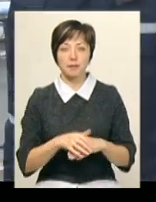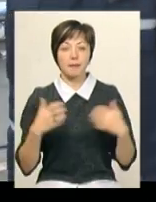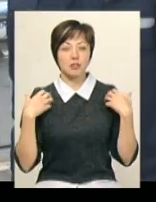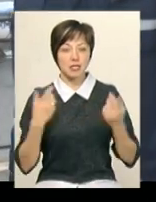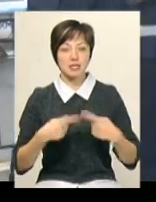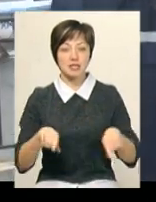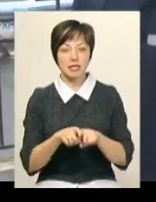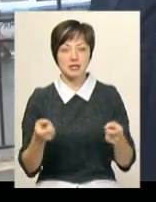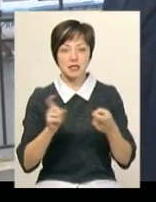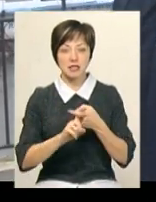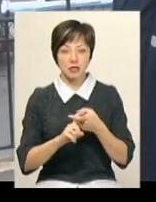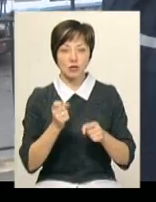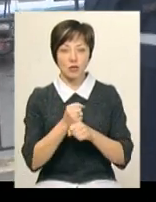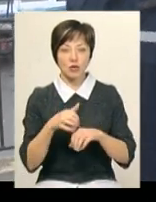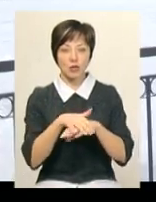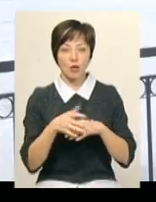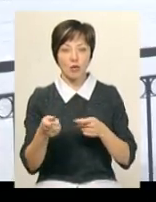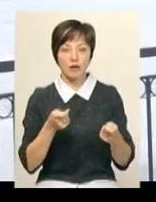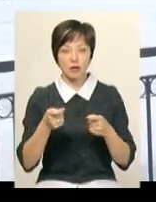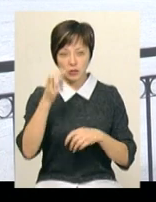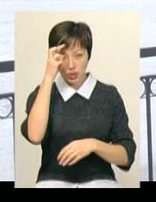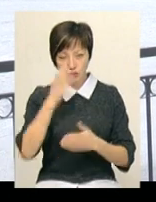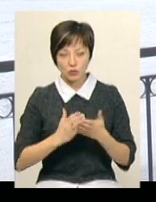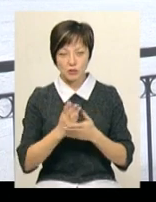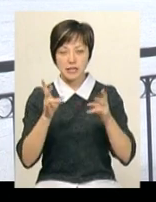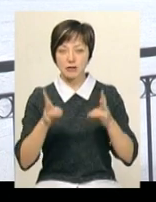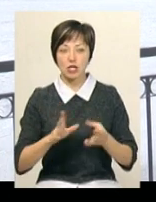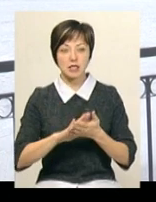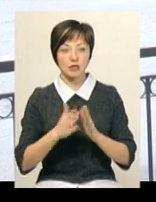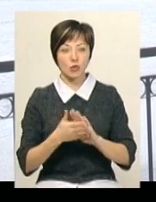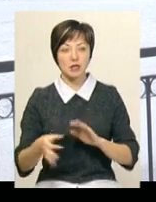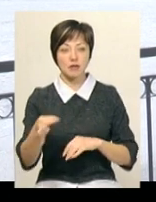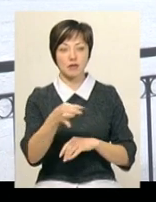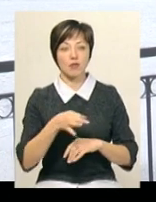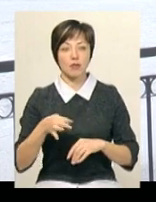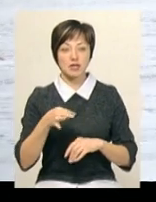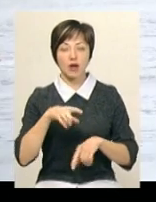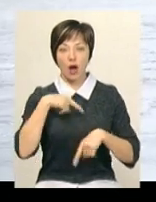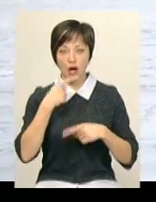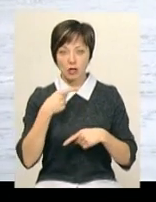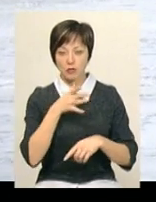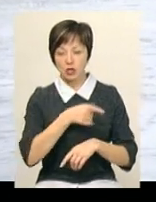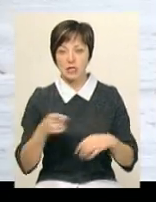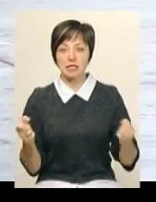сектору зв'язків із ЗМІ та роботи з громадськістю управління державної служби із зазвичайних ситуацій в області Олександр Гулько каже, під час зимової ловлі риби